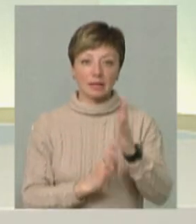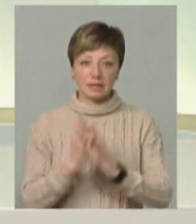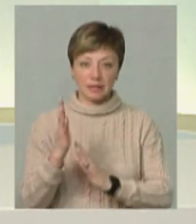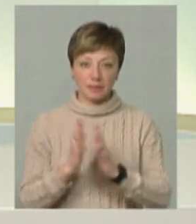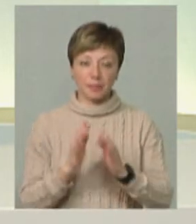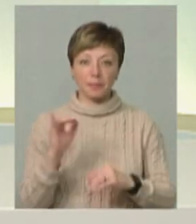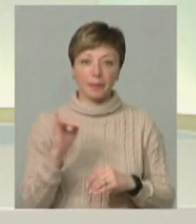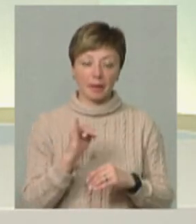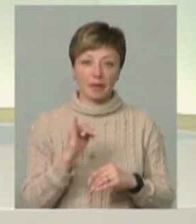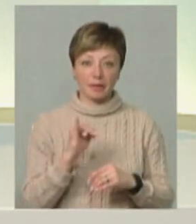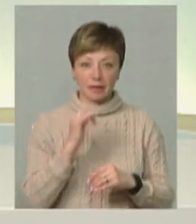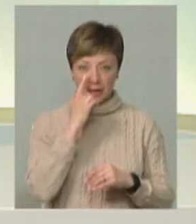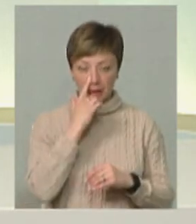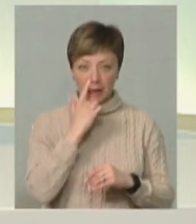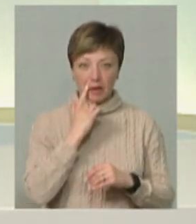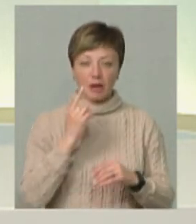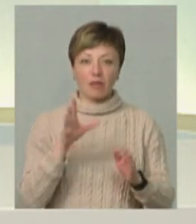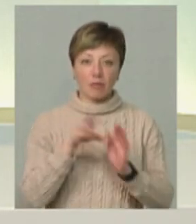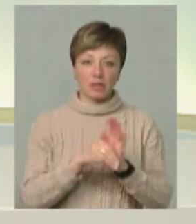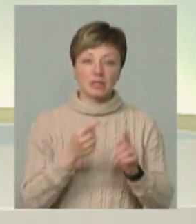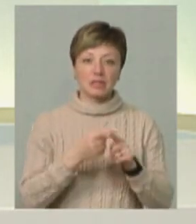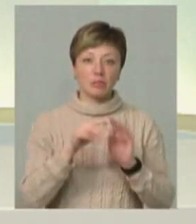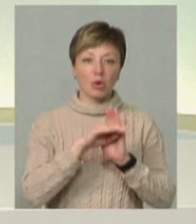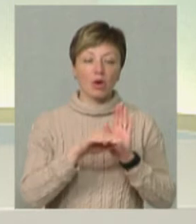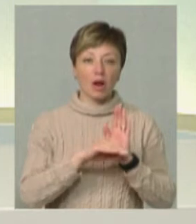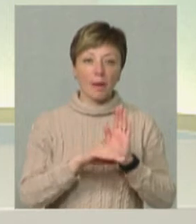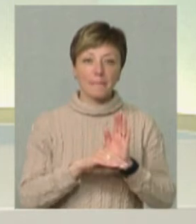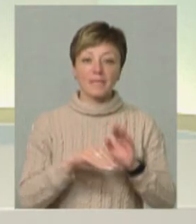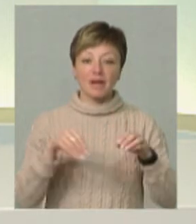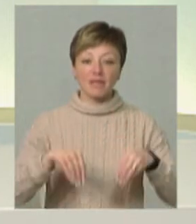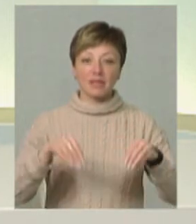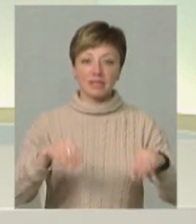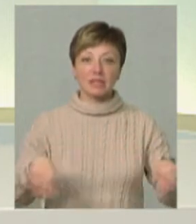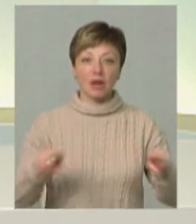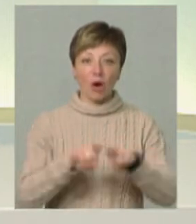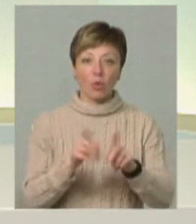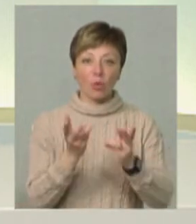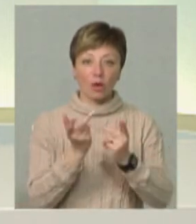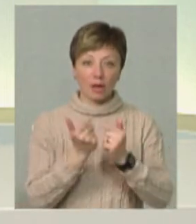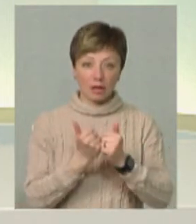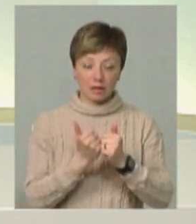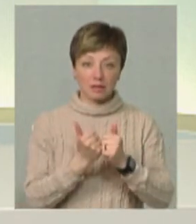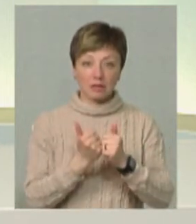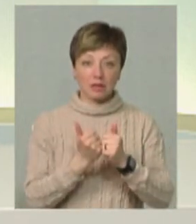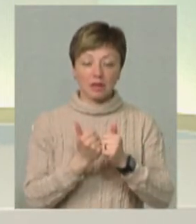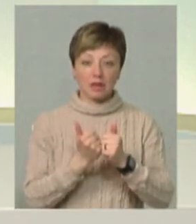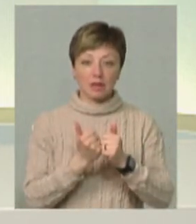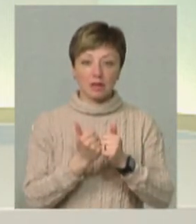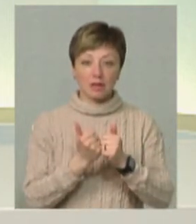власне, в межах цієї програми ми висадили таку кількість сіянців,